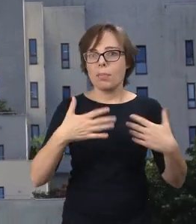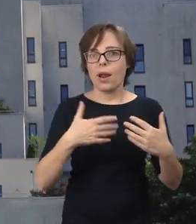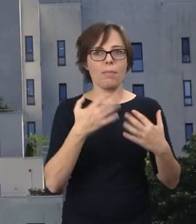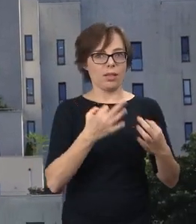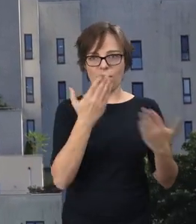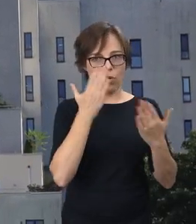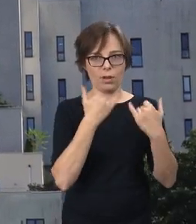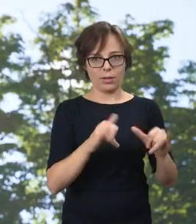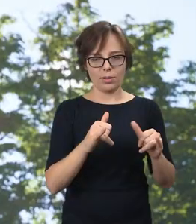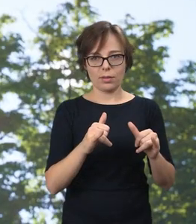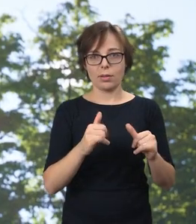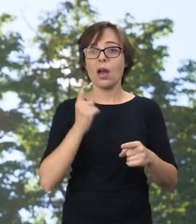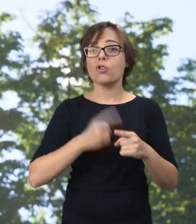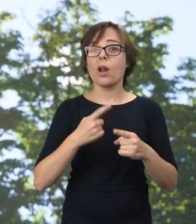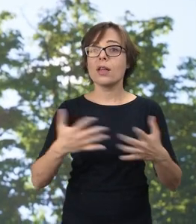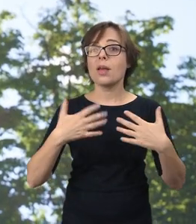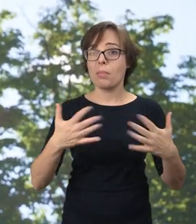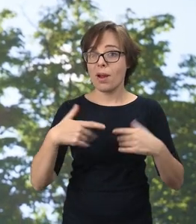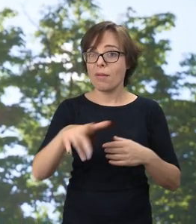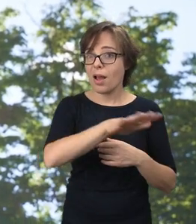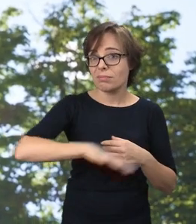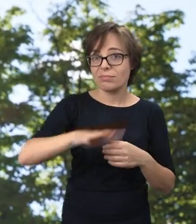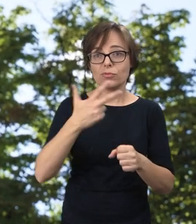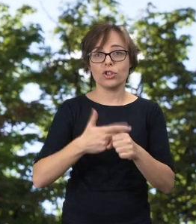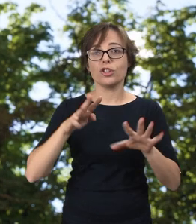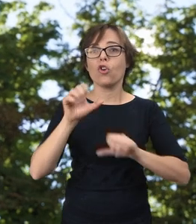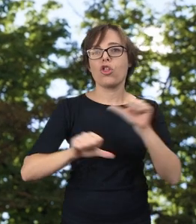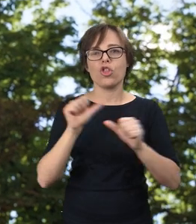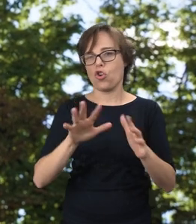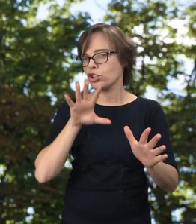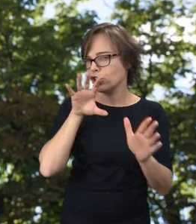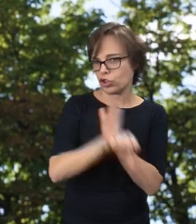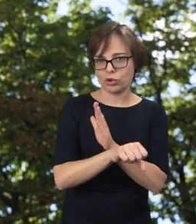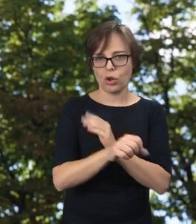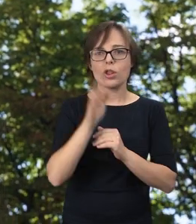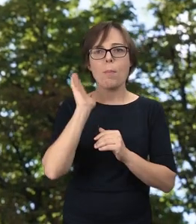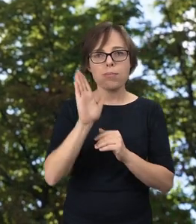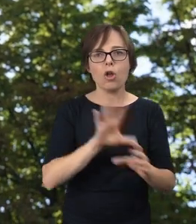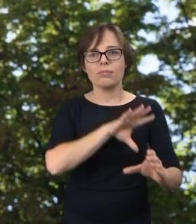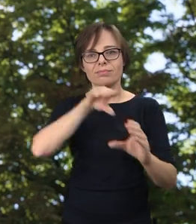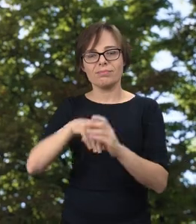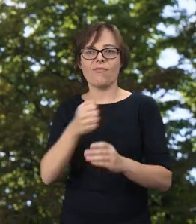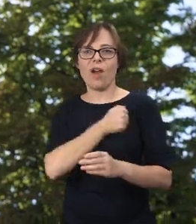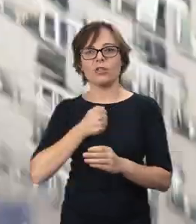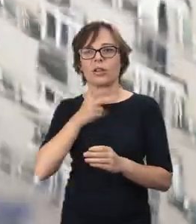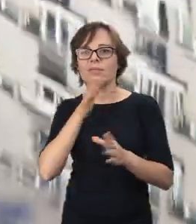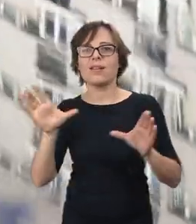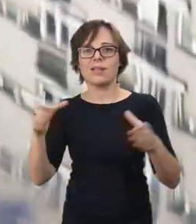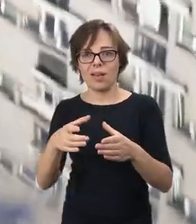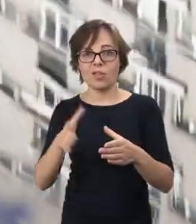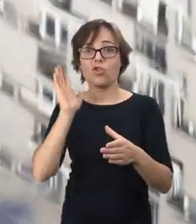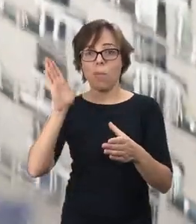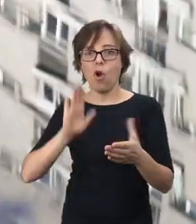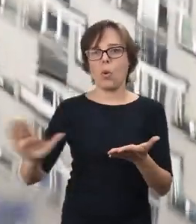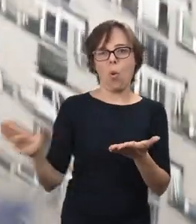diametralnie. Plac za Żelazną Bramą, zniszczony zupełnie w 1939 roku, a potem wcielony do warszawskiego getta, został